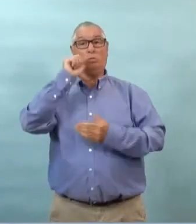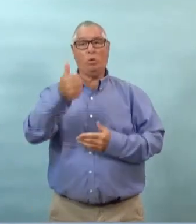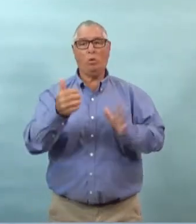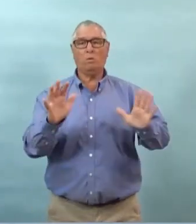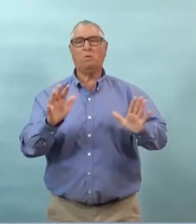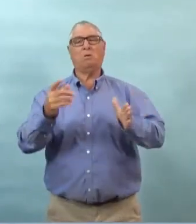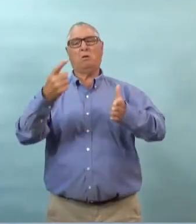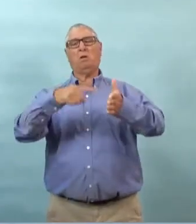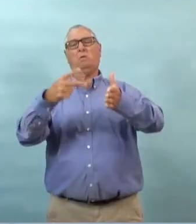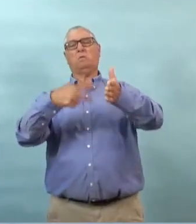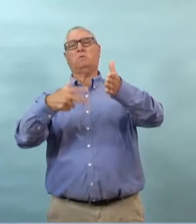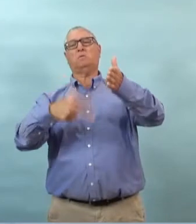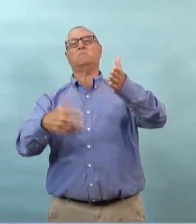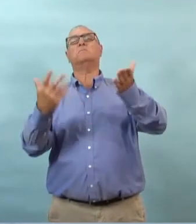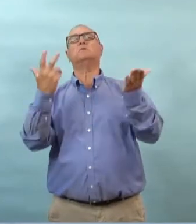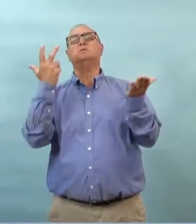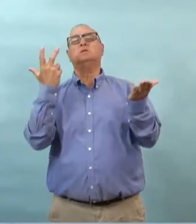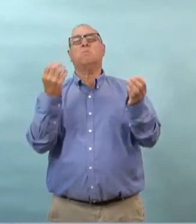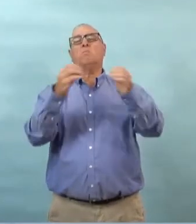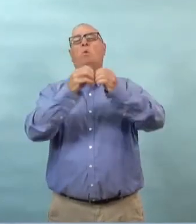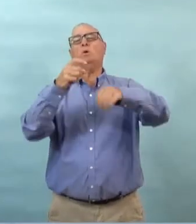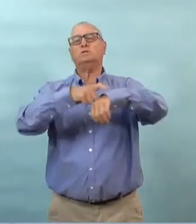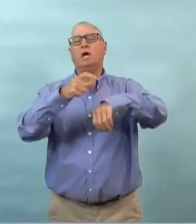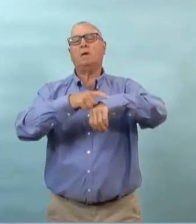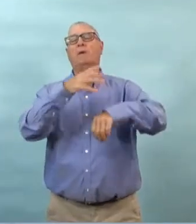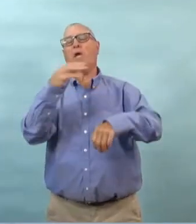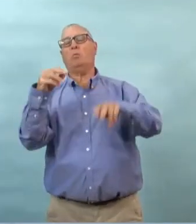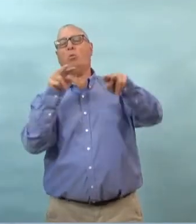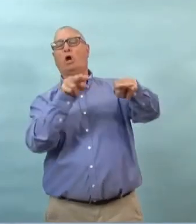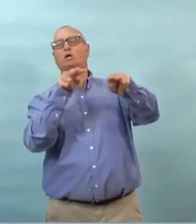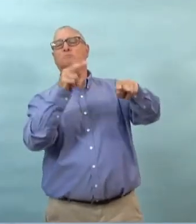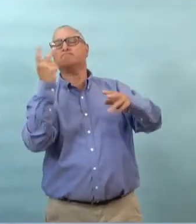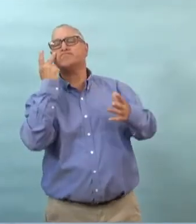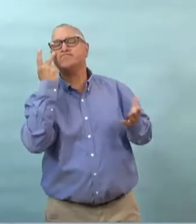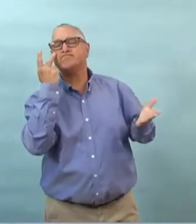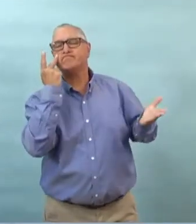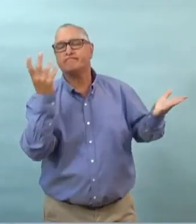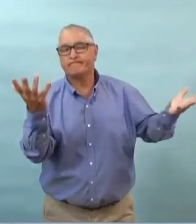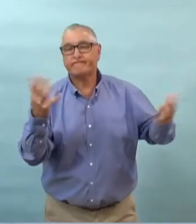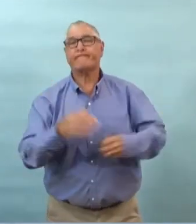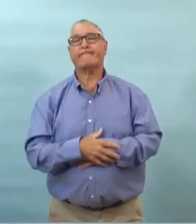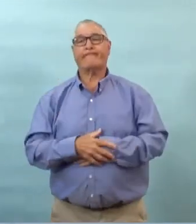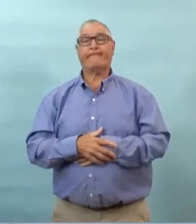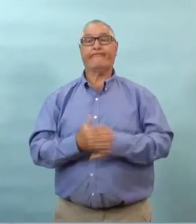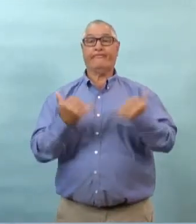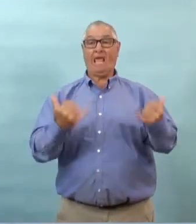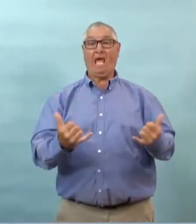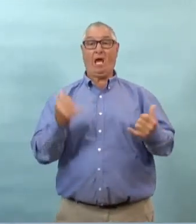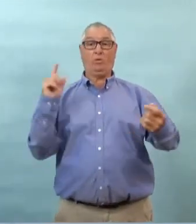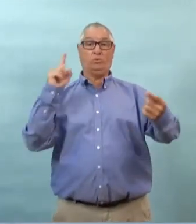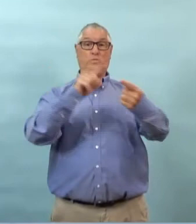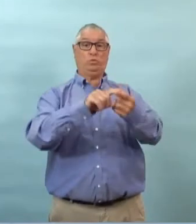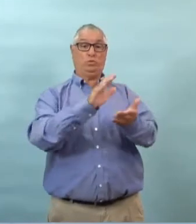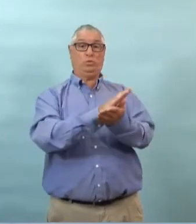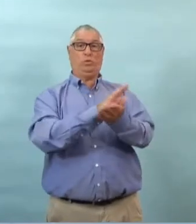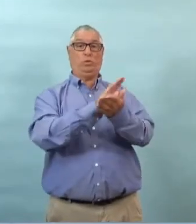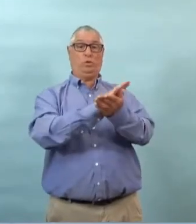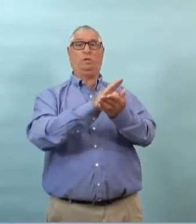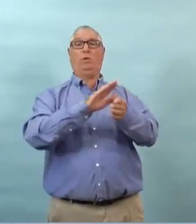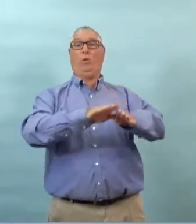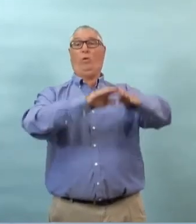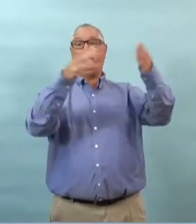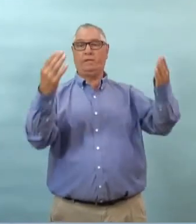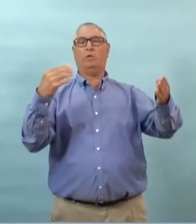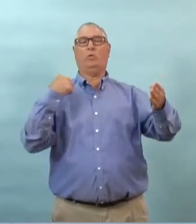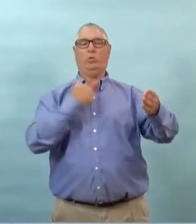mais il y a encore beaucoup de choses à dire il nous reste encore plusieurs semaines avant la réouverture des écoles je vous dirais qu'avec les éléments qu'on a ce